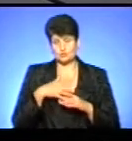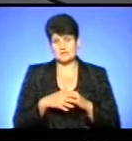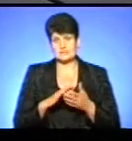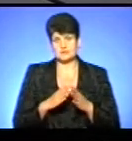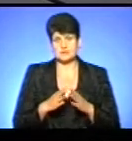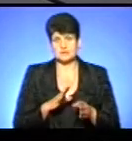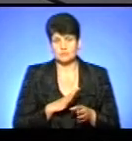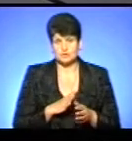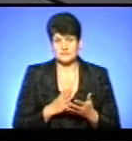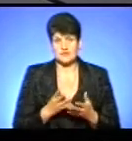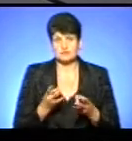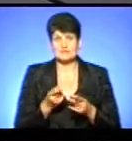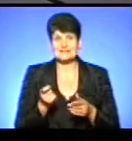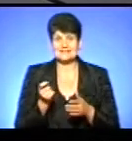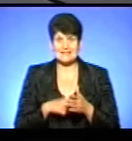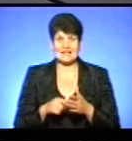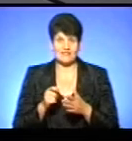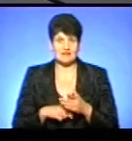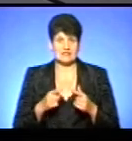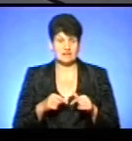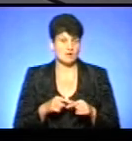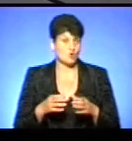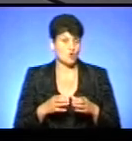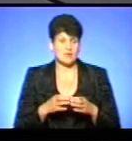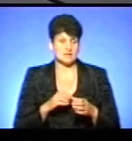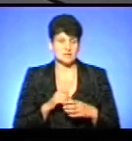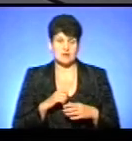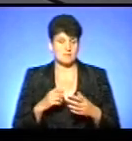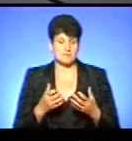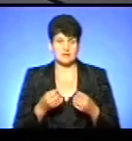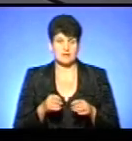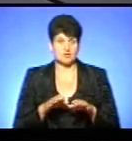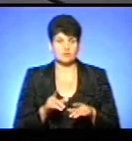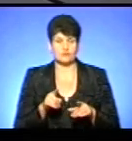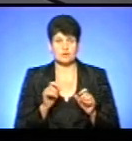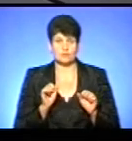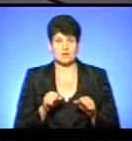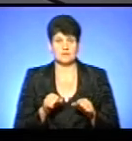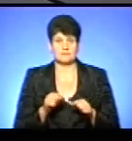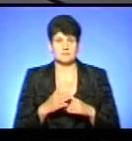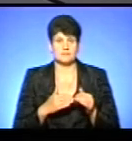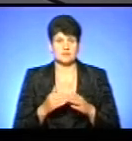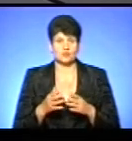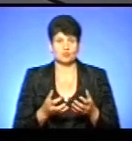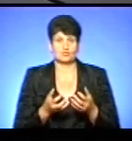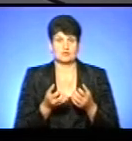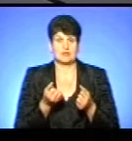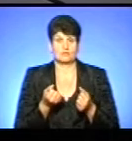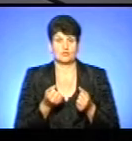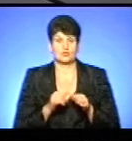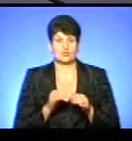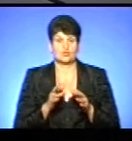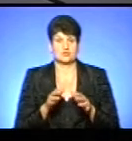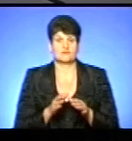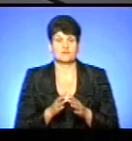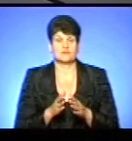можливо, треба було закривати ті чи інші відділи. Тобто, громада прийняла сама рішення для того, щоб вони могли практично утримувати і рухатися в